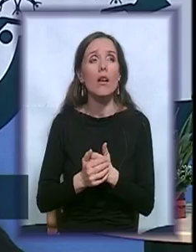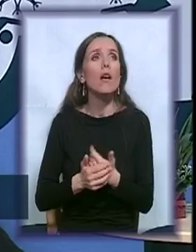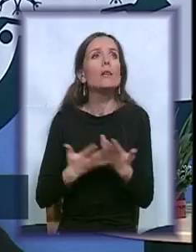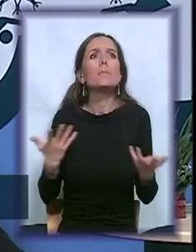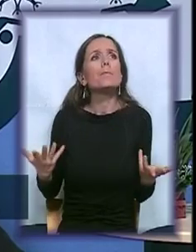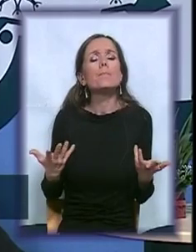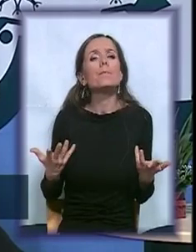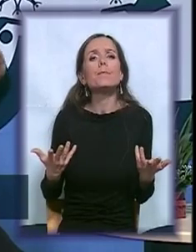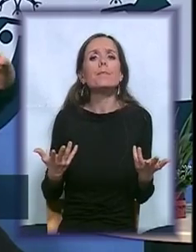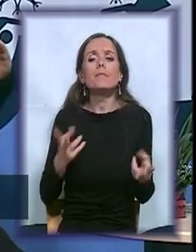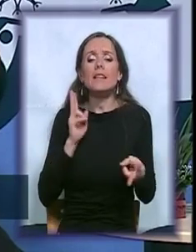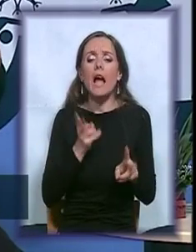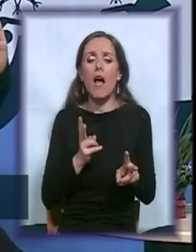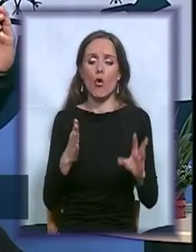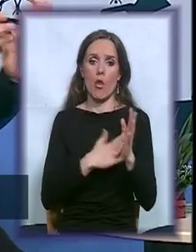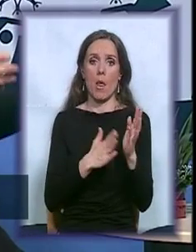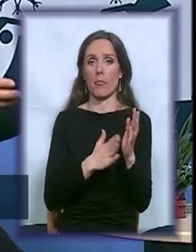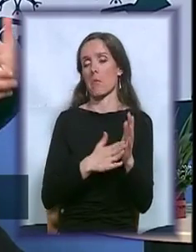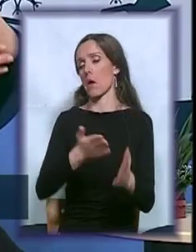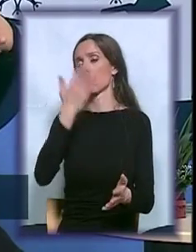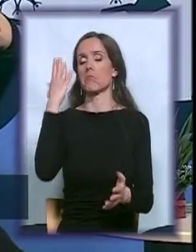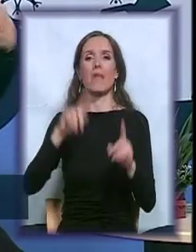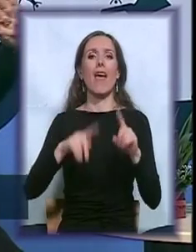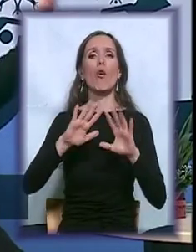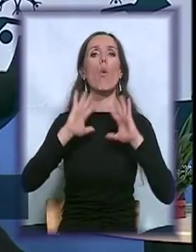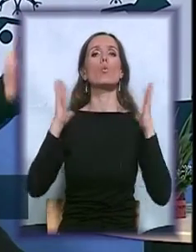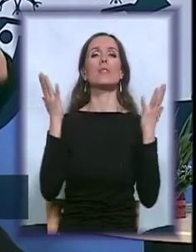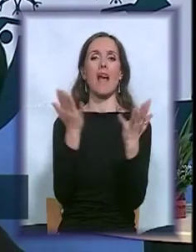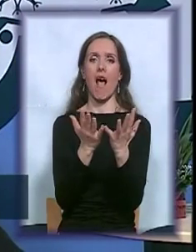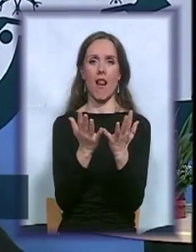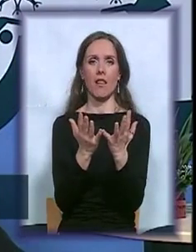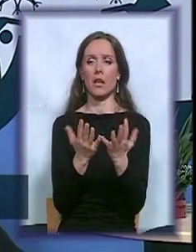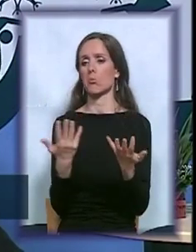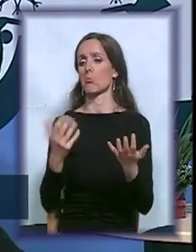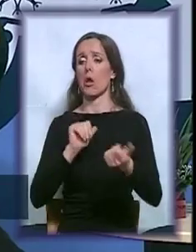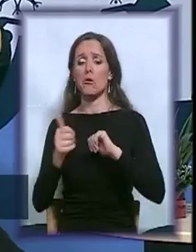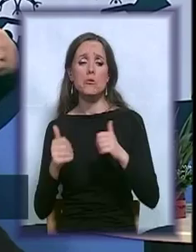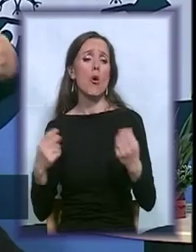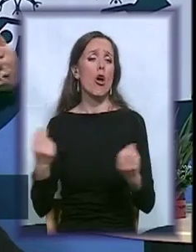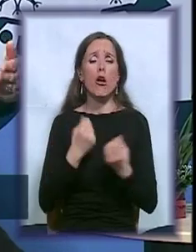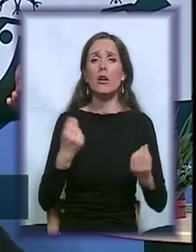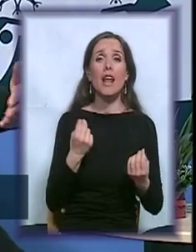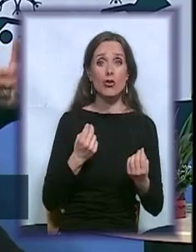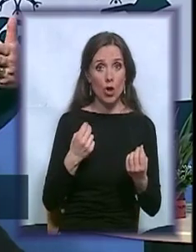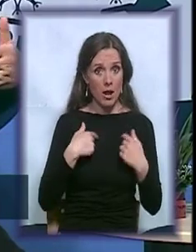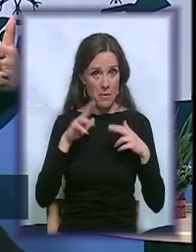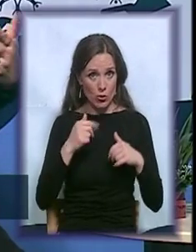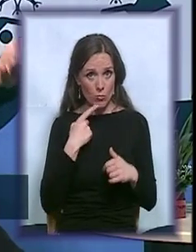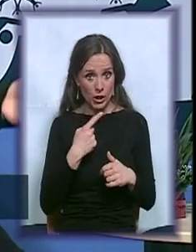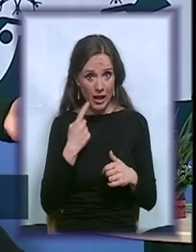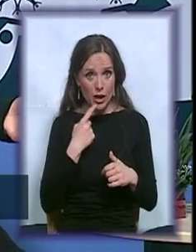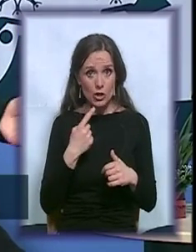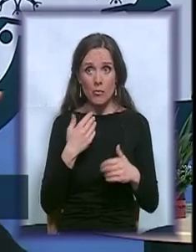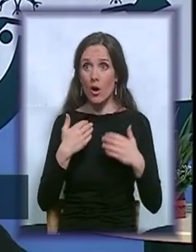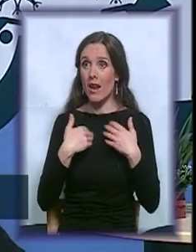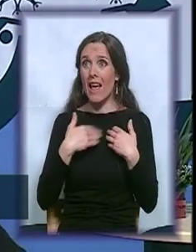Kako je u tom momentu sada nekome ko je, primjer, u sali, bavi se nekom veštinom, bavi se nekim... Jer mi tada možemo reći, pa slušajte, ja se